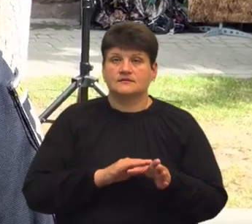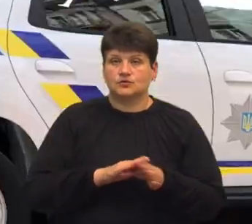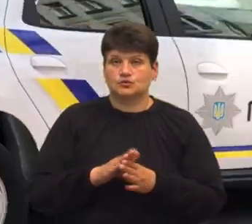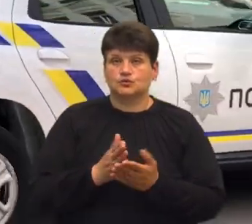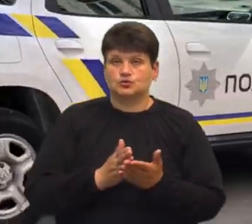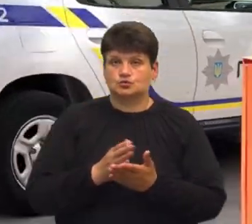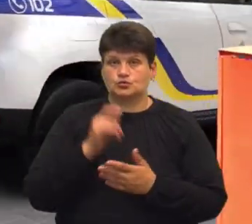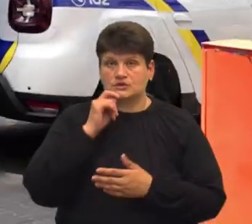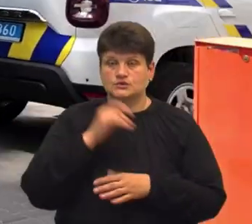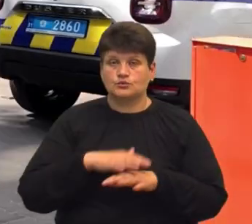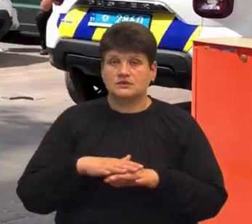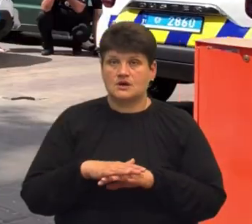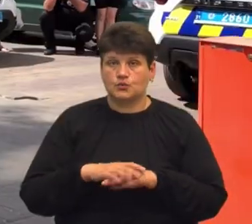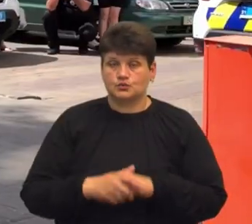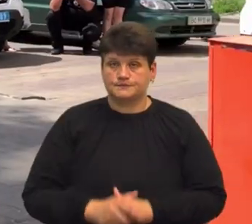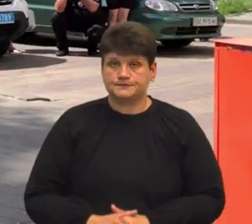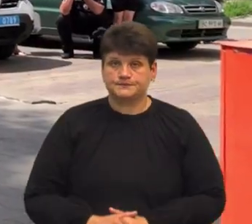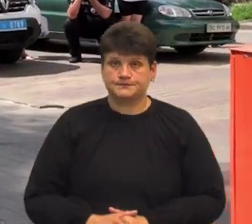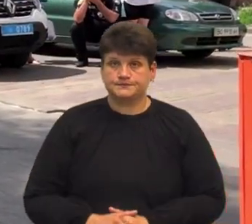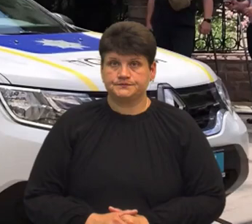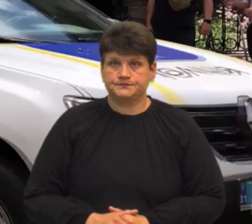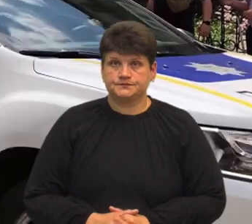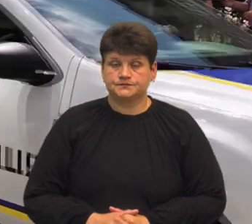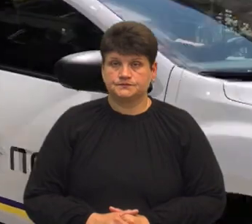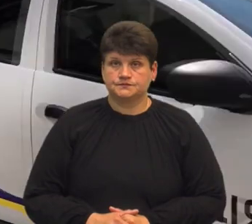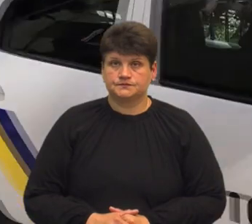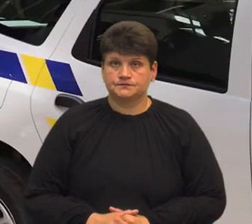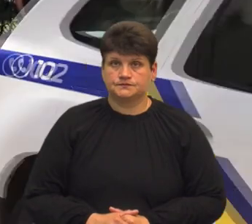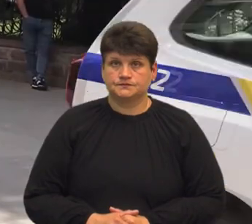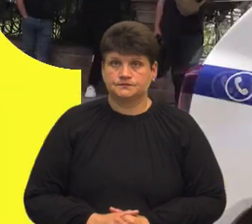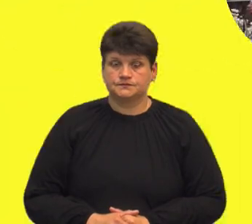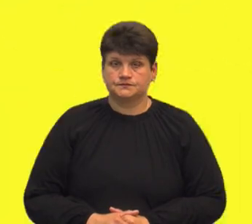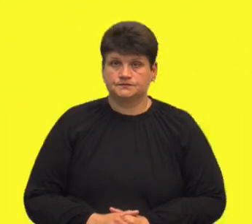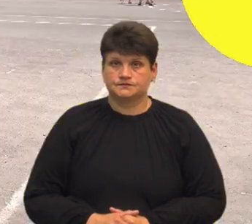народові. Наталія Бончук, Василь Панчук. Суспільні новини. Тернопіль.